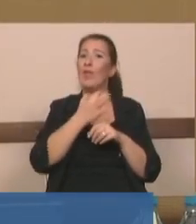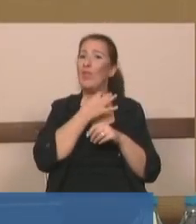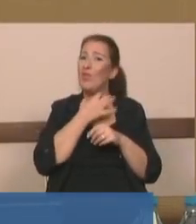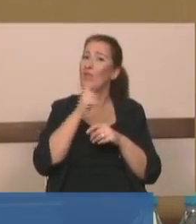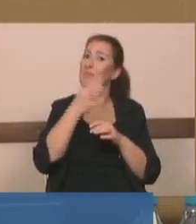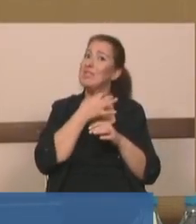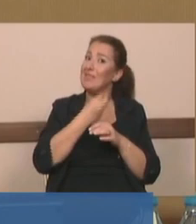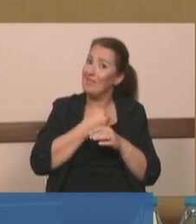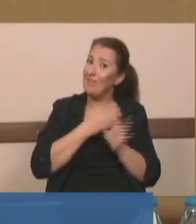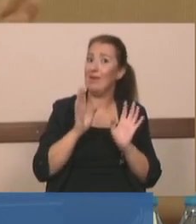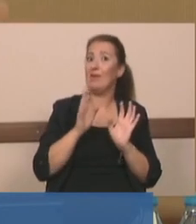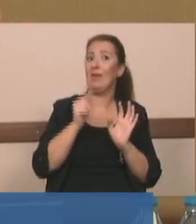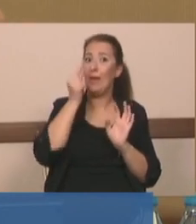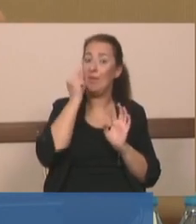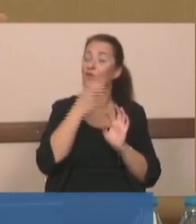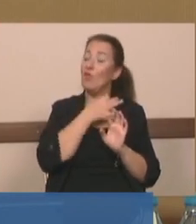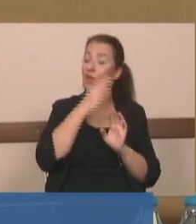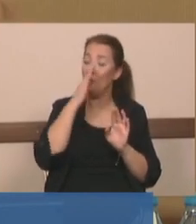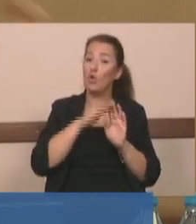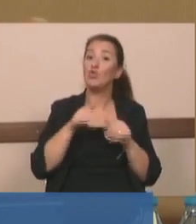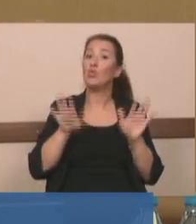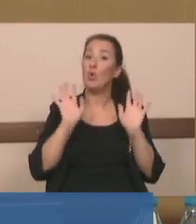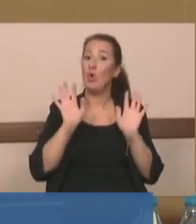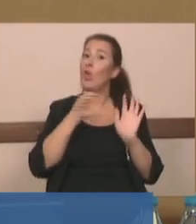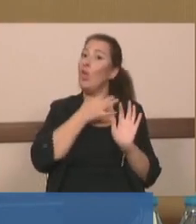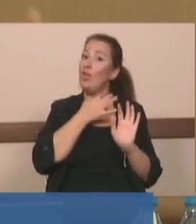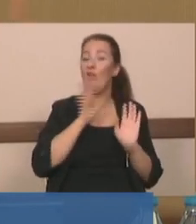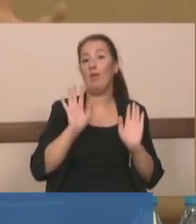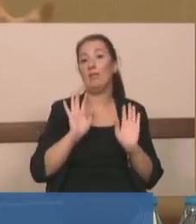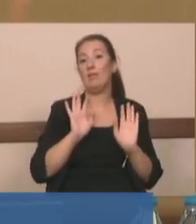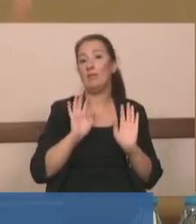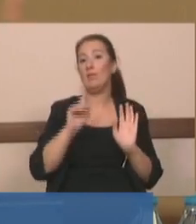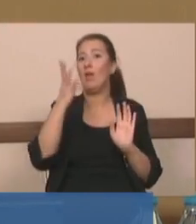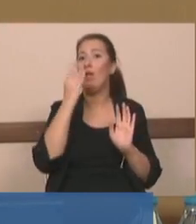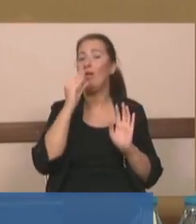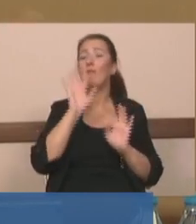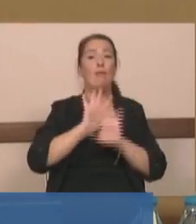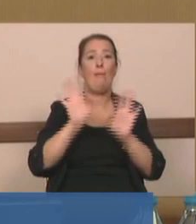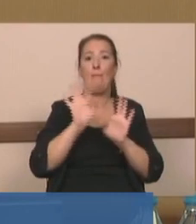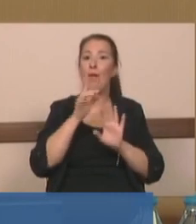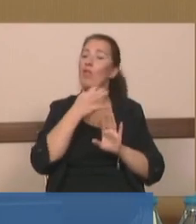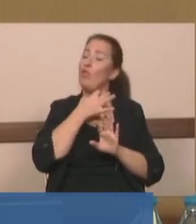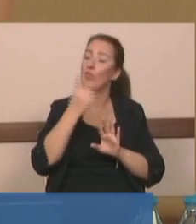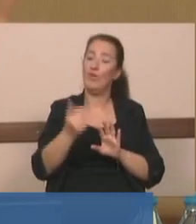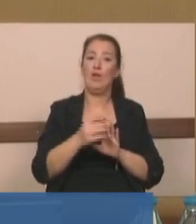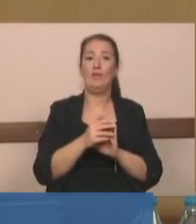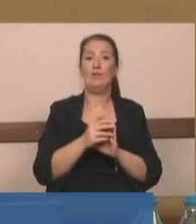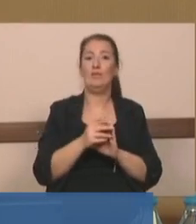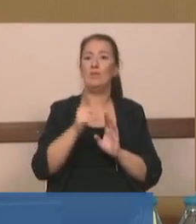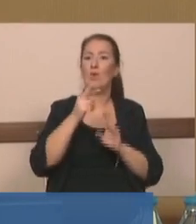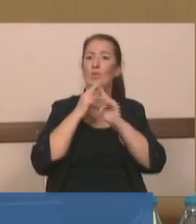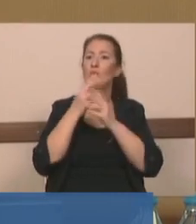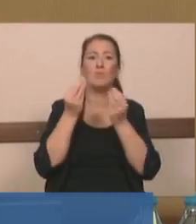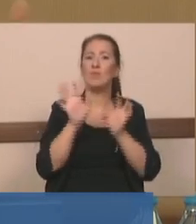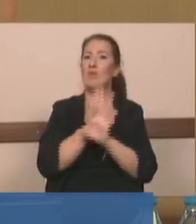müsaade et. Beyefendi bak yakışmıyor size. Yakışmıyor size bak. Lafımı bak yakışmıyor. Uslubunuz çok kötü.